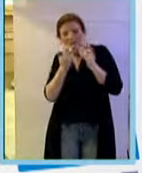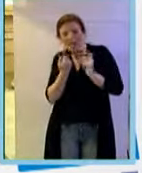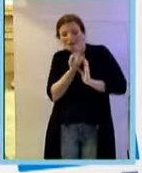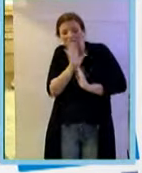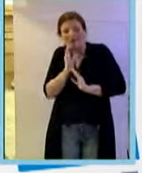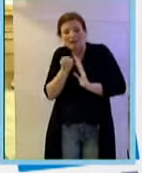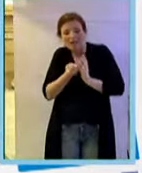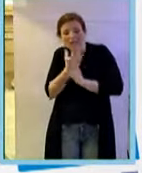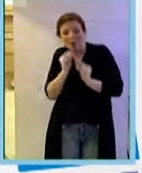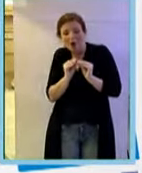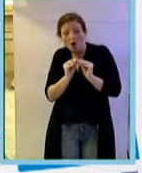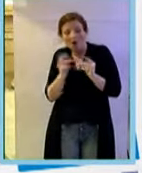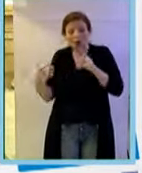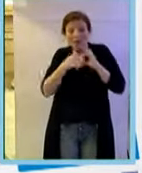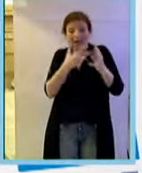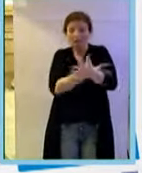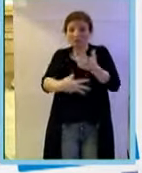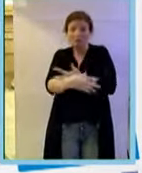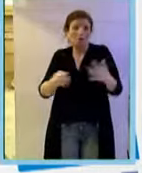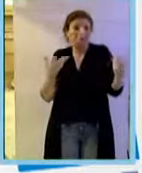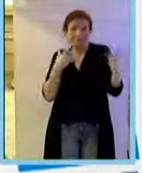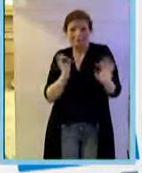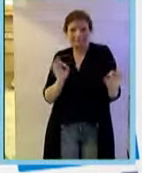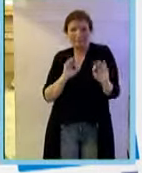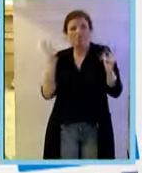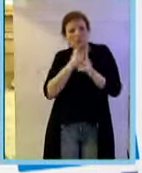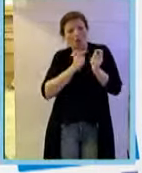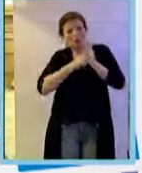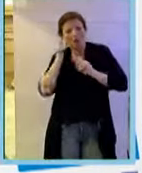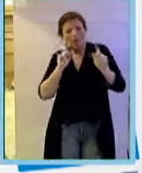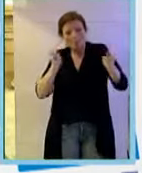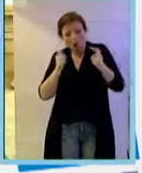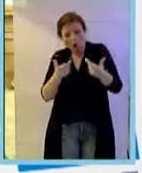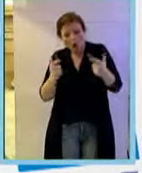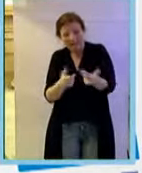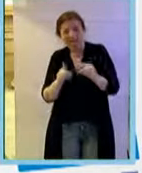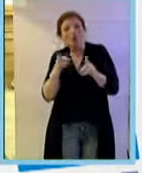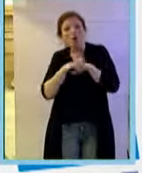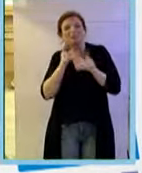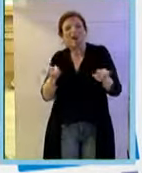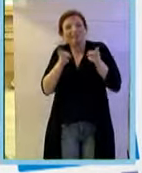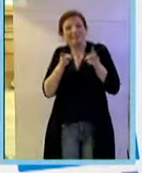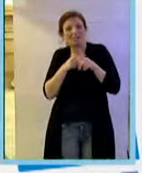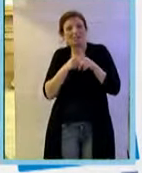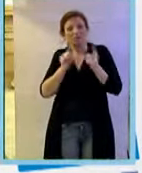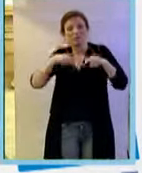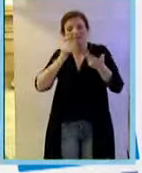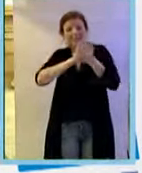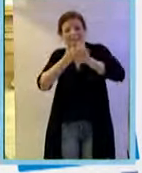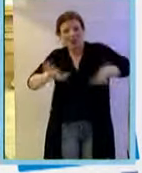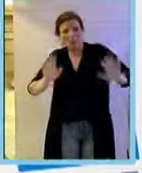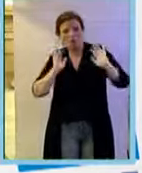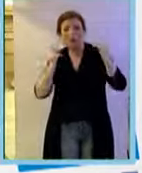correlli con la neovascularizzazione. Sono stati fatti dei tentativi per bloccare questo fattore con un anticorpo neutralizzante che ha avuto praticamente